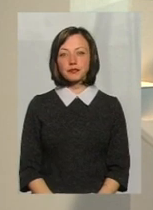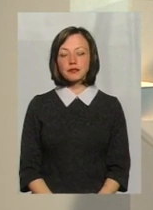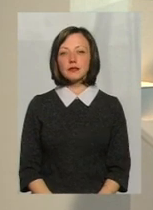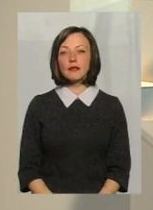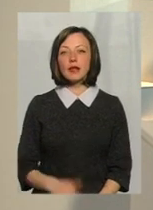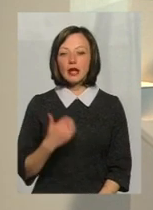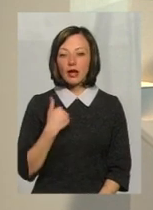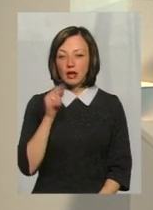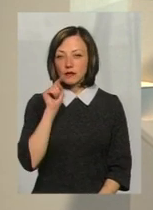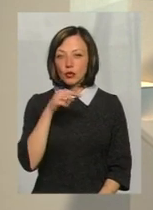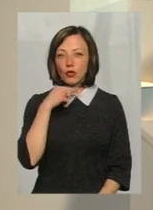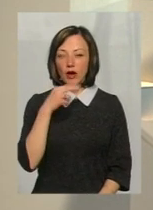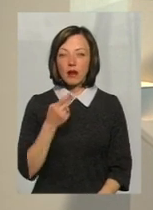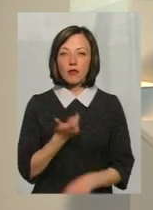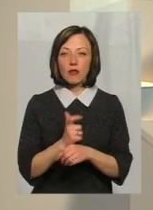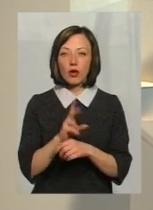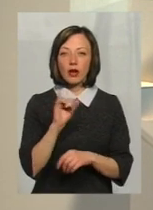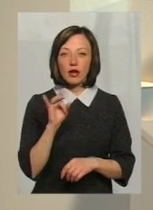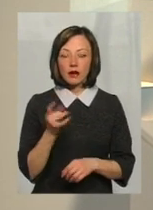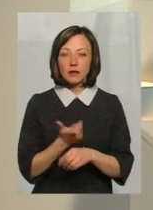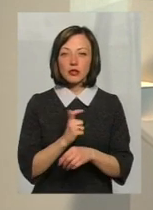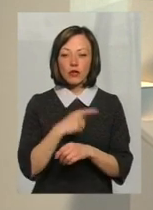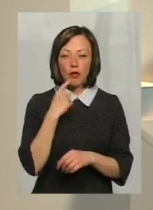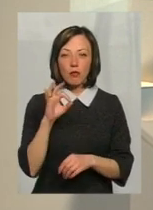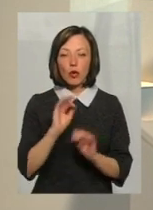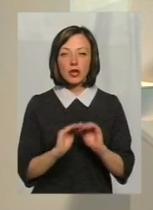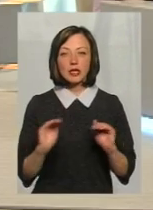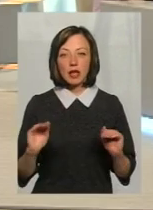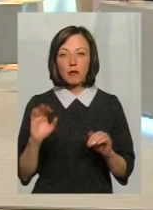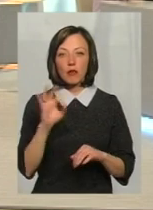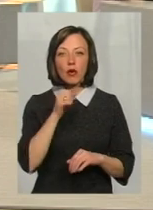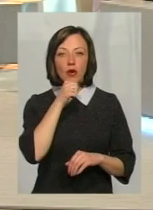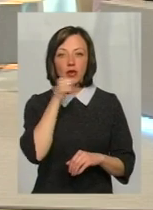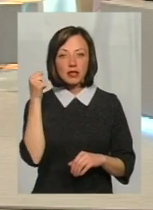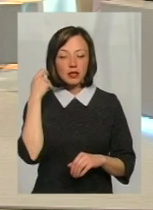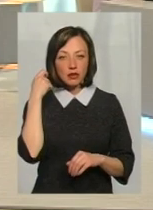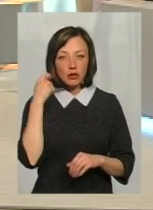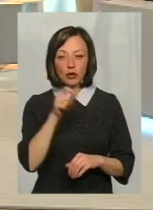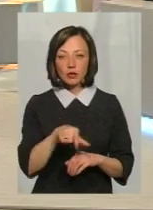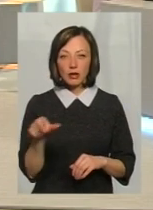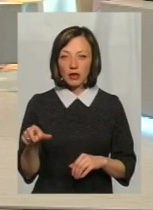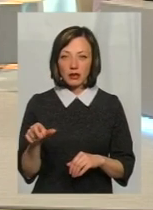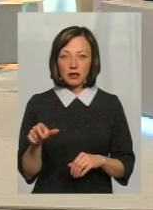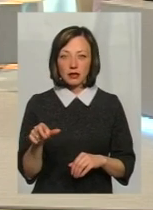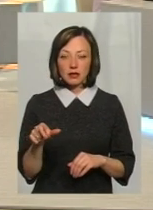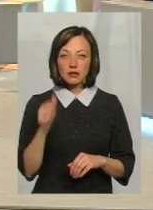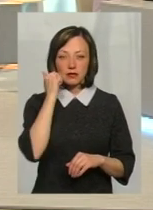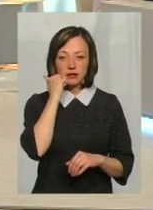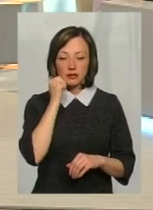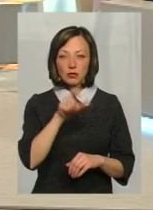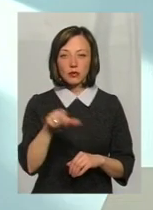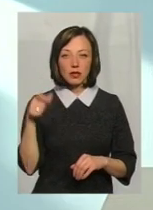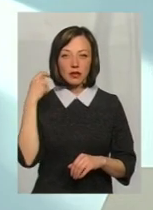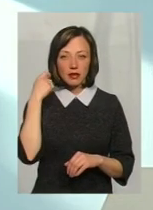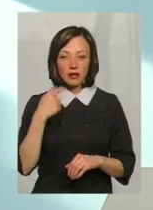дійсно, коли мова йде про кір, більше говорять про щеплення і про дітей. А про літніх людей, напевно, невеликий відсоток інфікування літніх